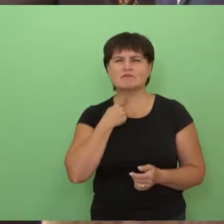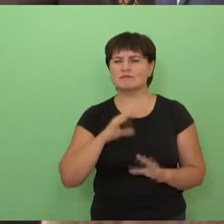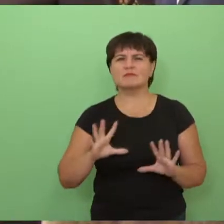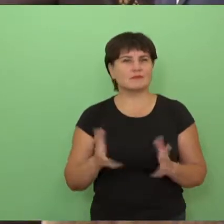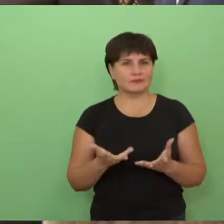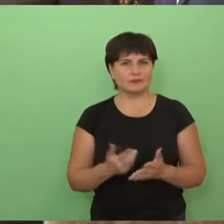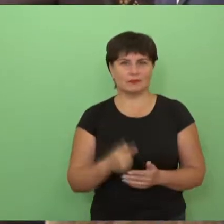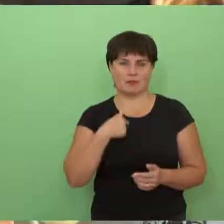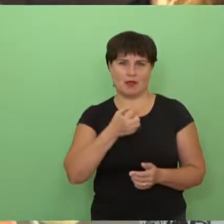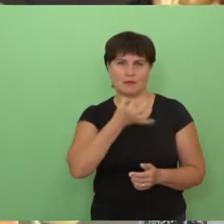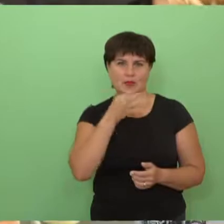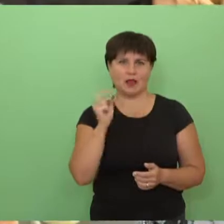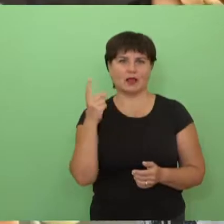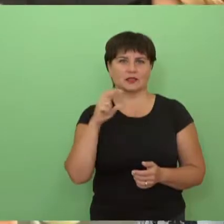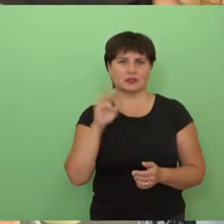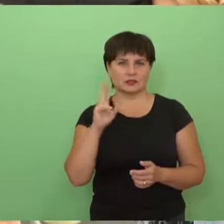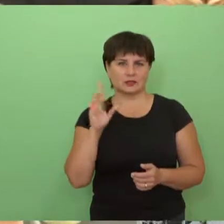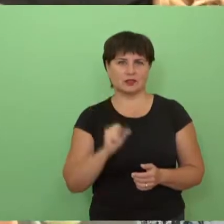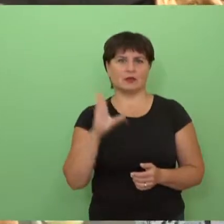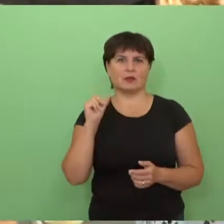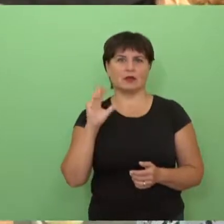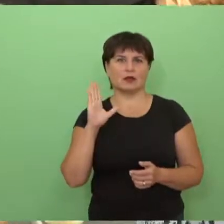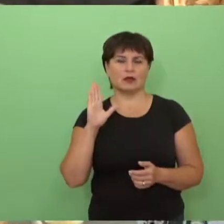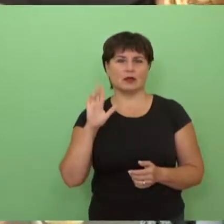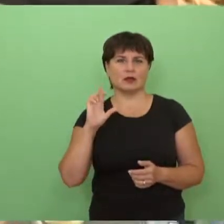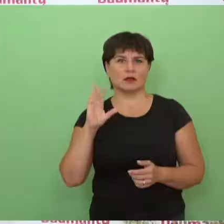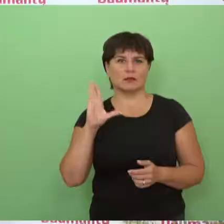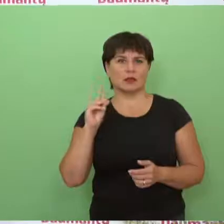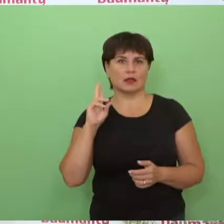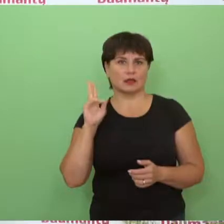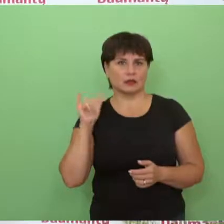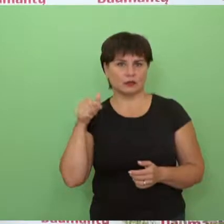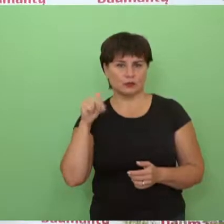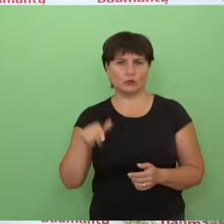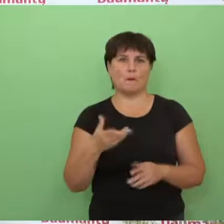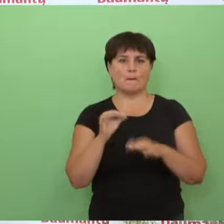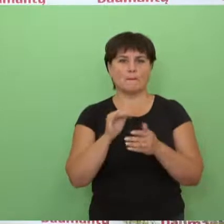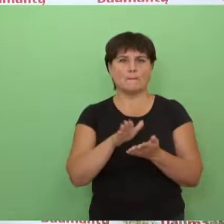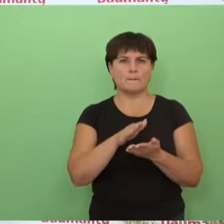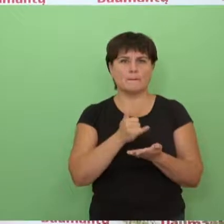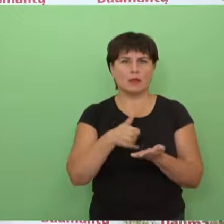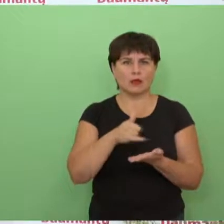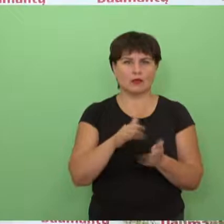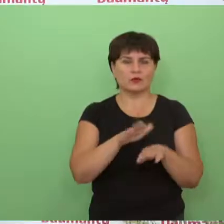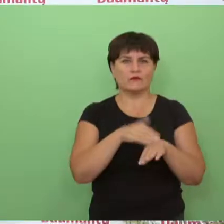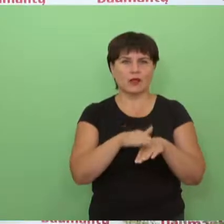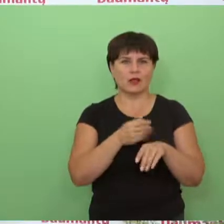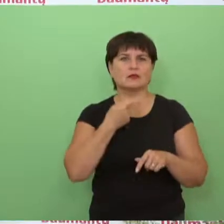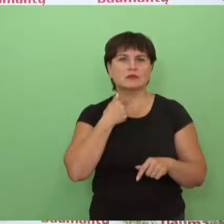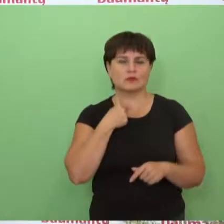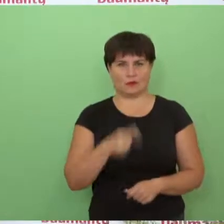paties? Nu, man patinka daug kas. Man atžika patinka, man patinka barbekių, man patinka majonezas, švilnaus konio.